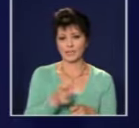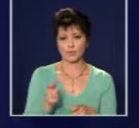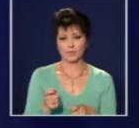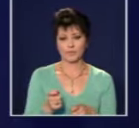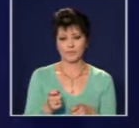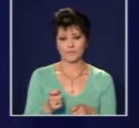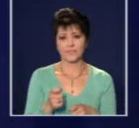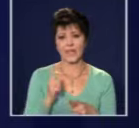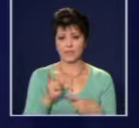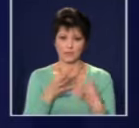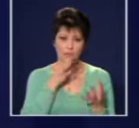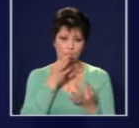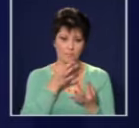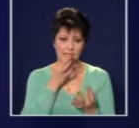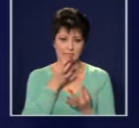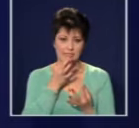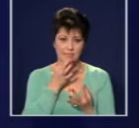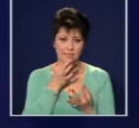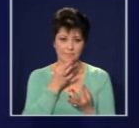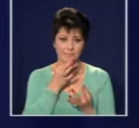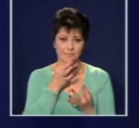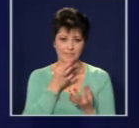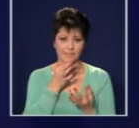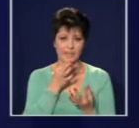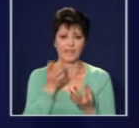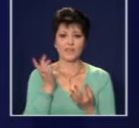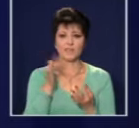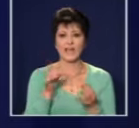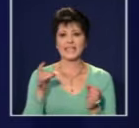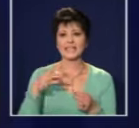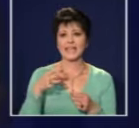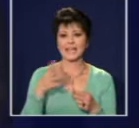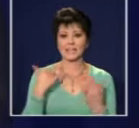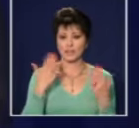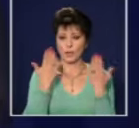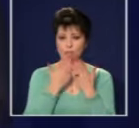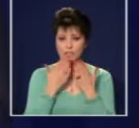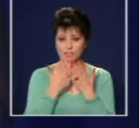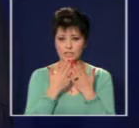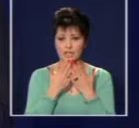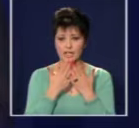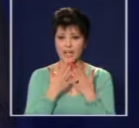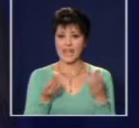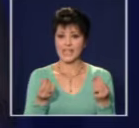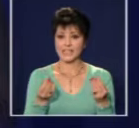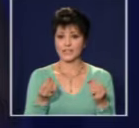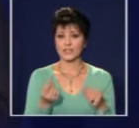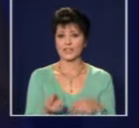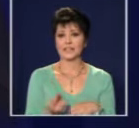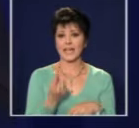Плюс това, да ви объясня нещо друго. В средните училища, издържката на един ученик е 1380 лева.